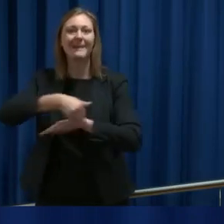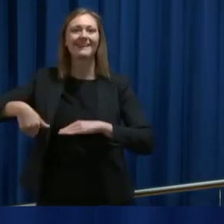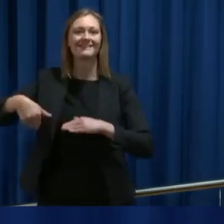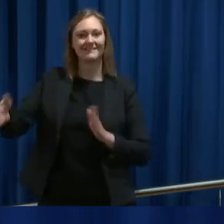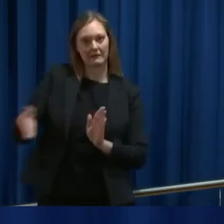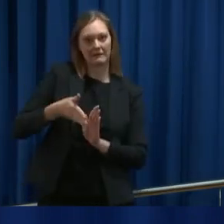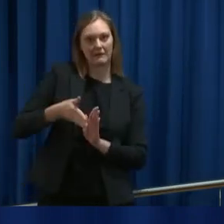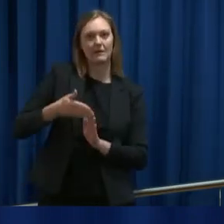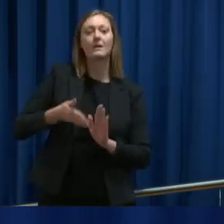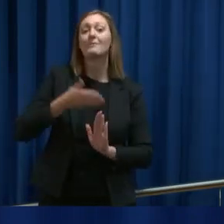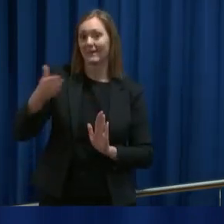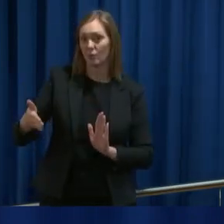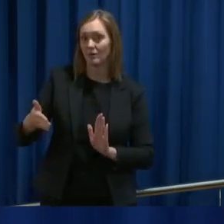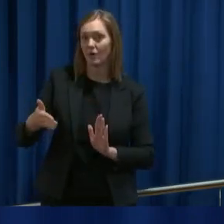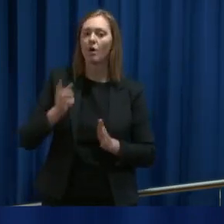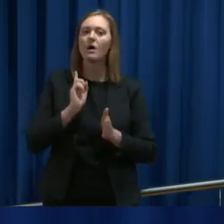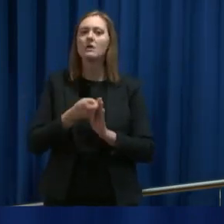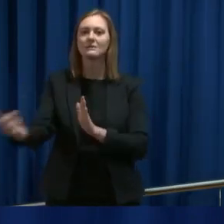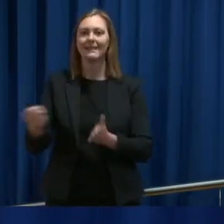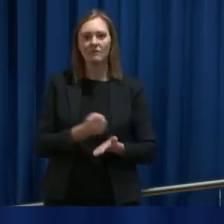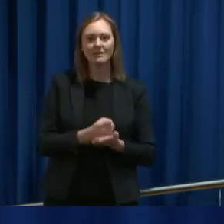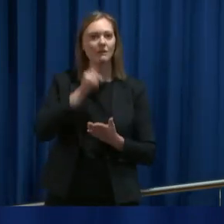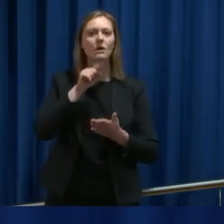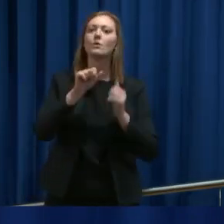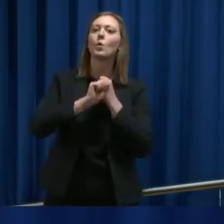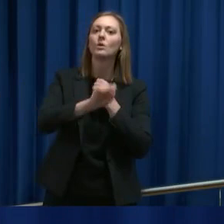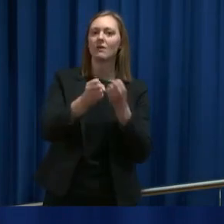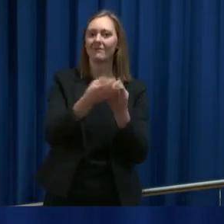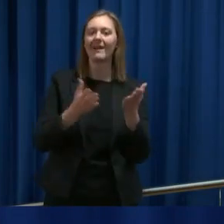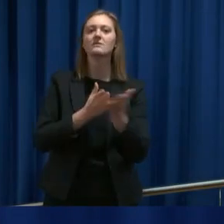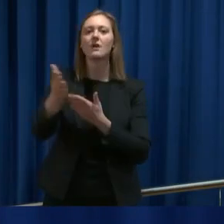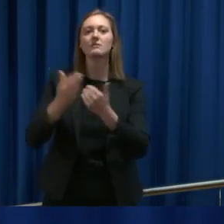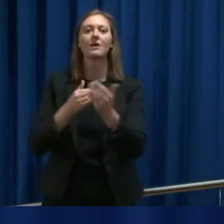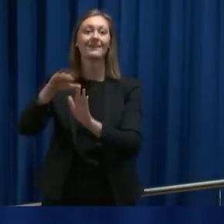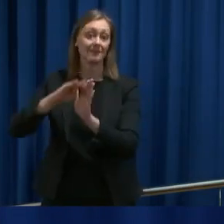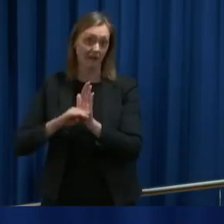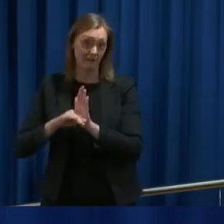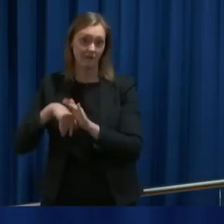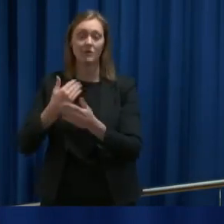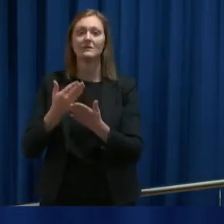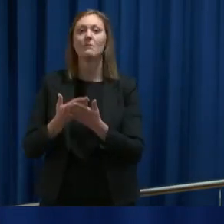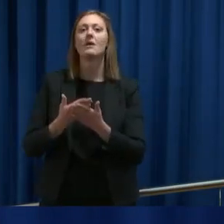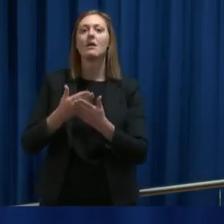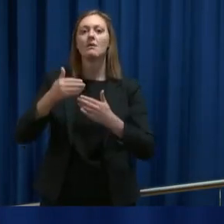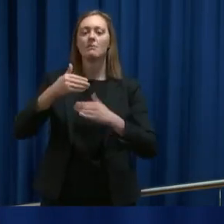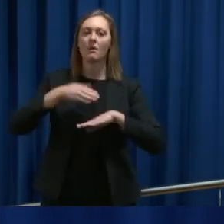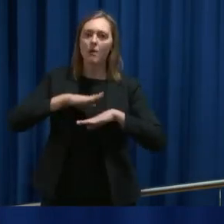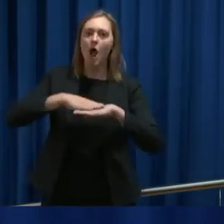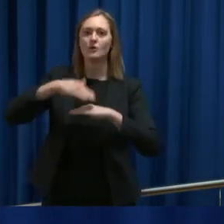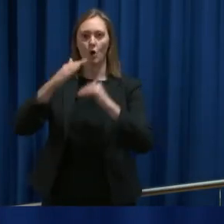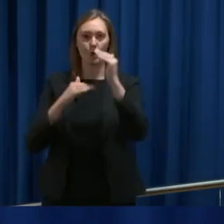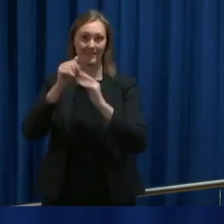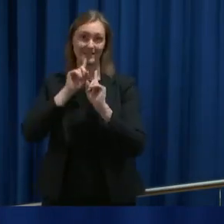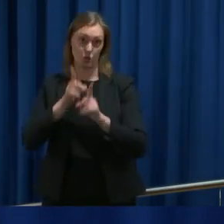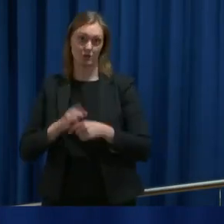å imøte behovet for rask innkvartering, kan det være nødvendig å gjøre unntak for en del av saksbehandlingsreglene, i for eksempel plan- og bygningsloven. Vi